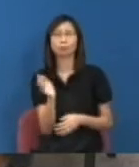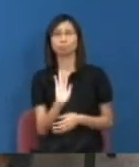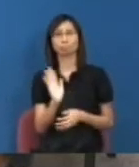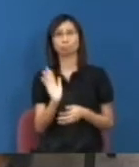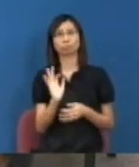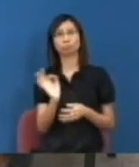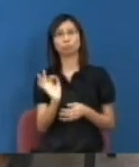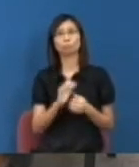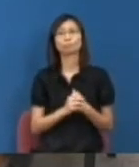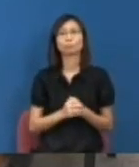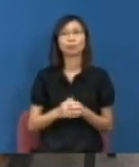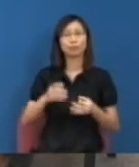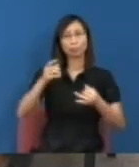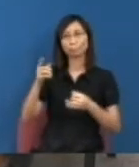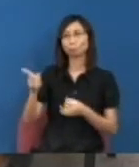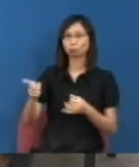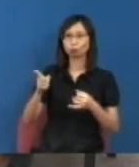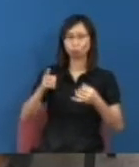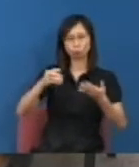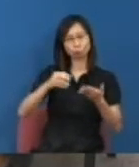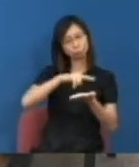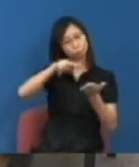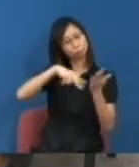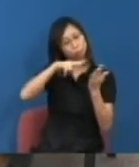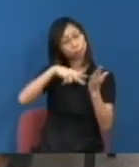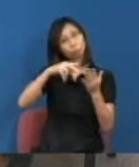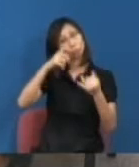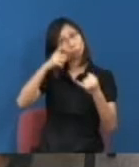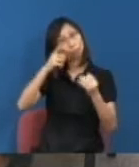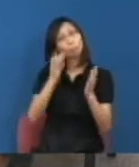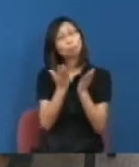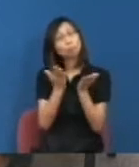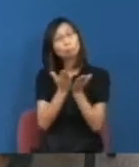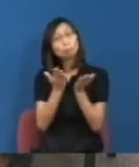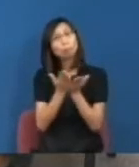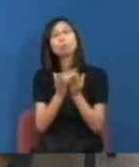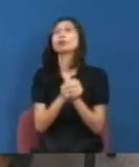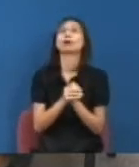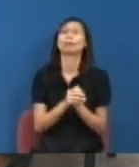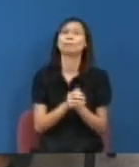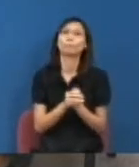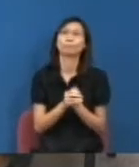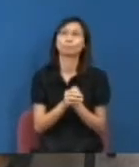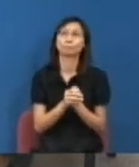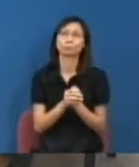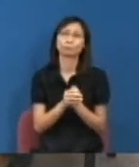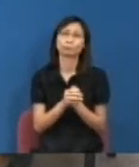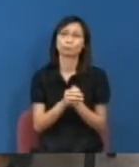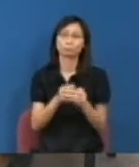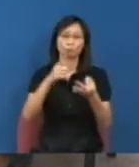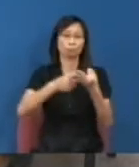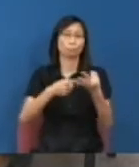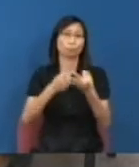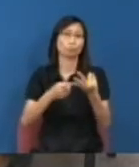調查報告後來出來因為今晚那一輪我是有跟開我當時做記者譬王少林教授的